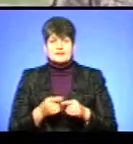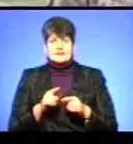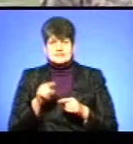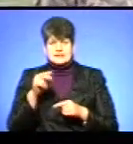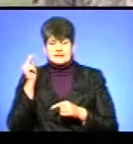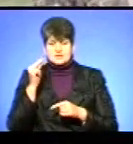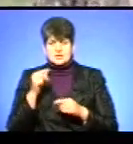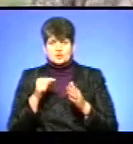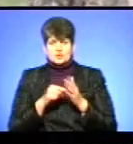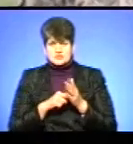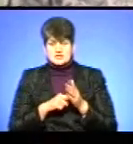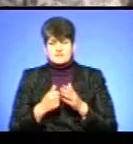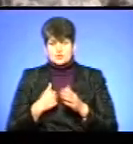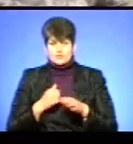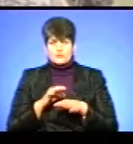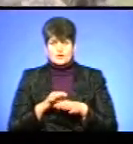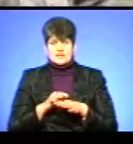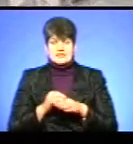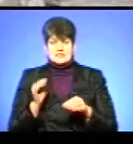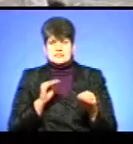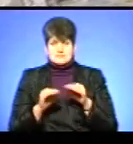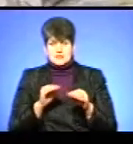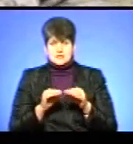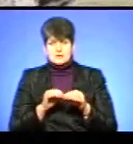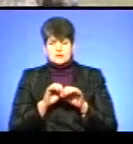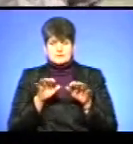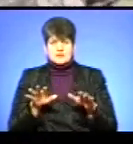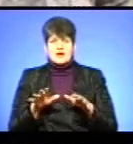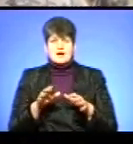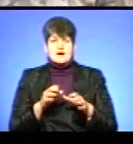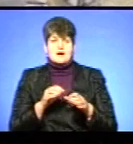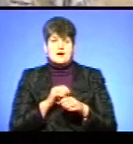навчальній точці військові проводять збір та розбір автомата АК-47.